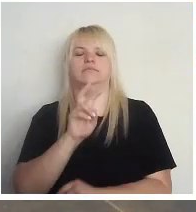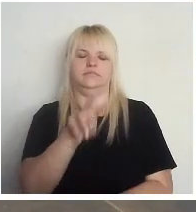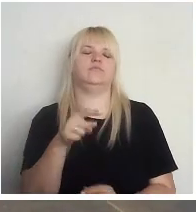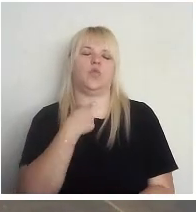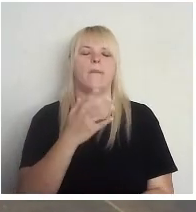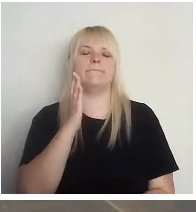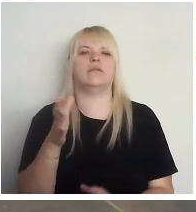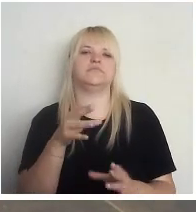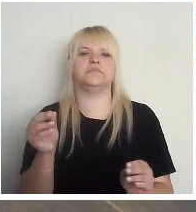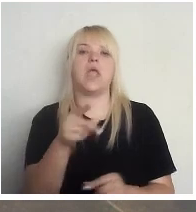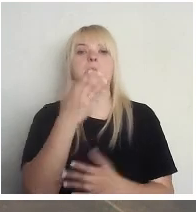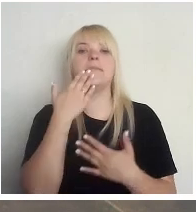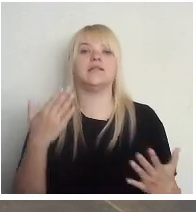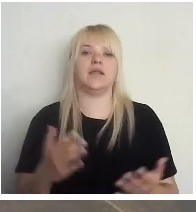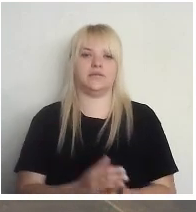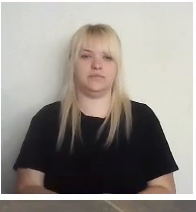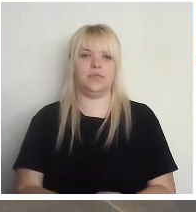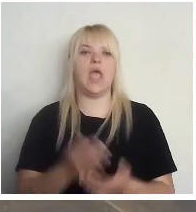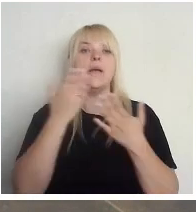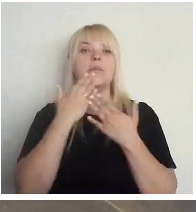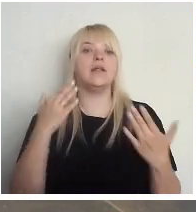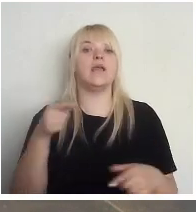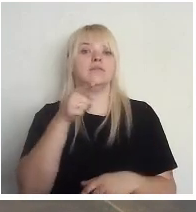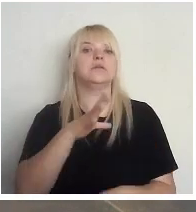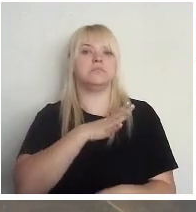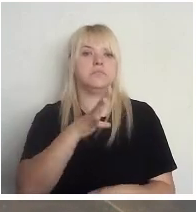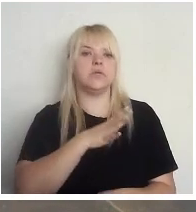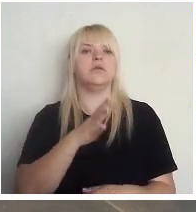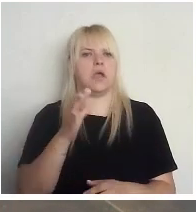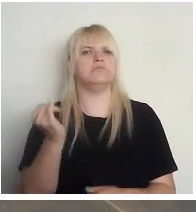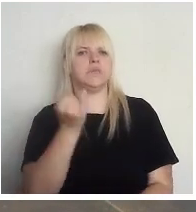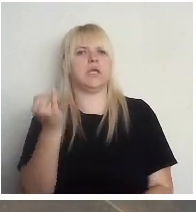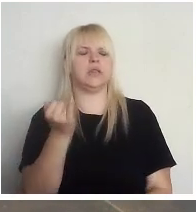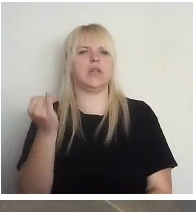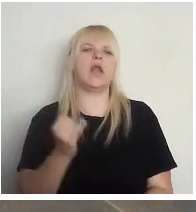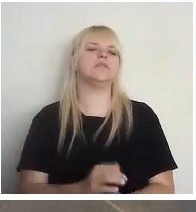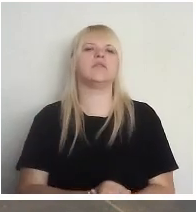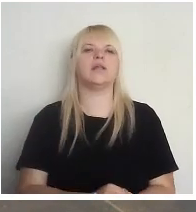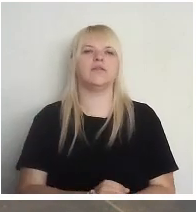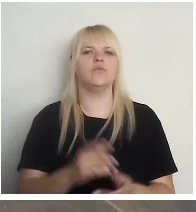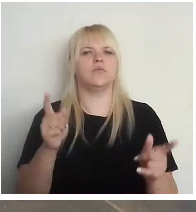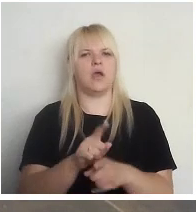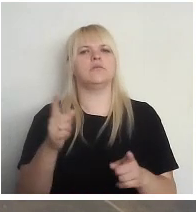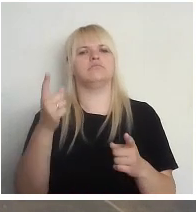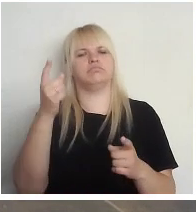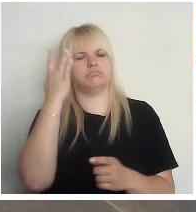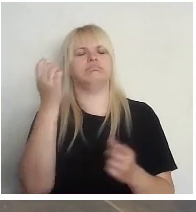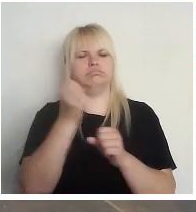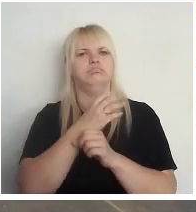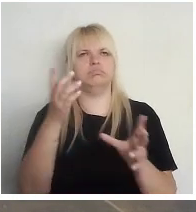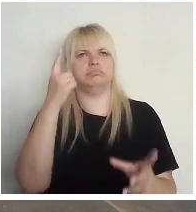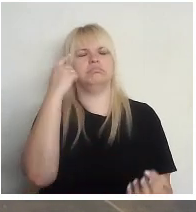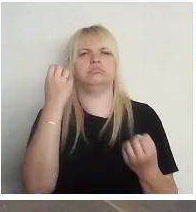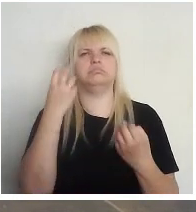Paldies. Paldies. Tas bija gana interesanti un gana izsmaļoši no abiem diviem punktiem.